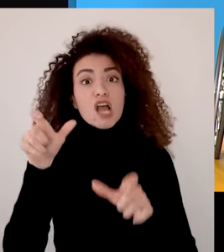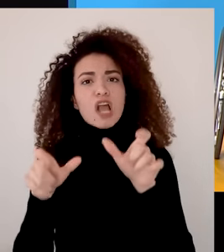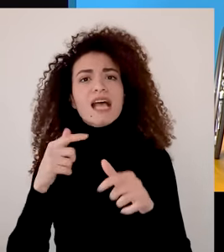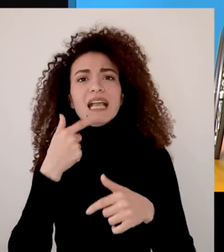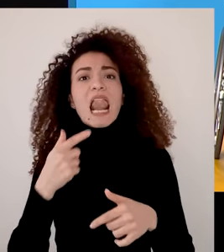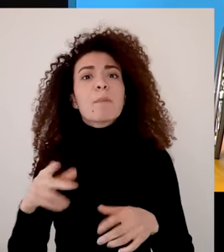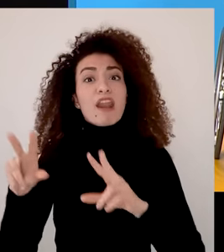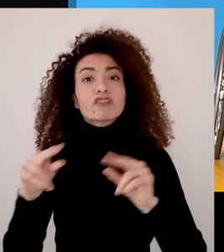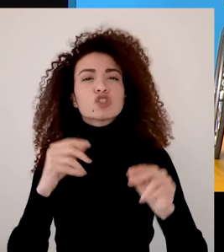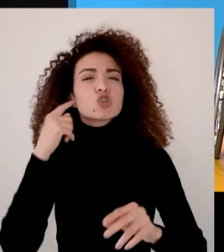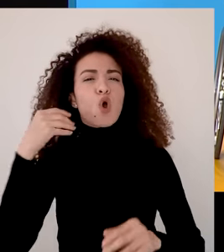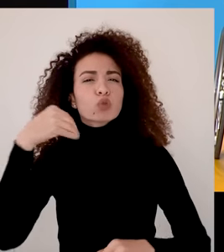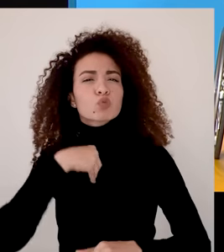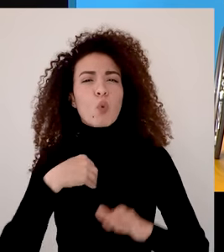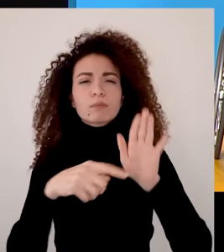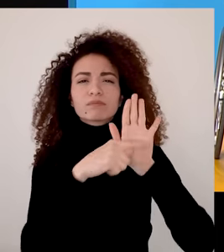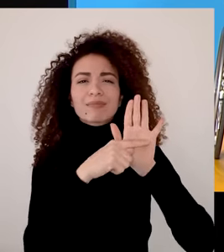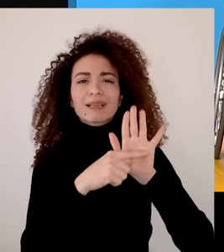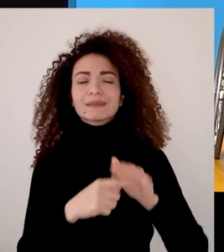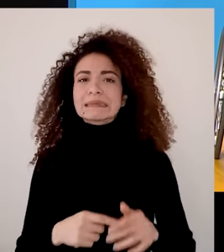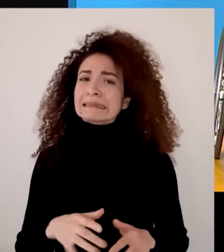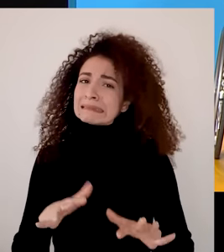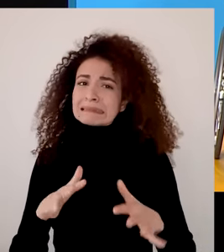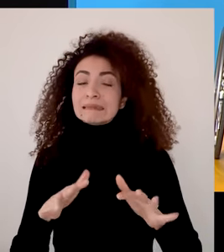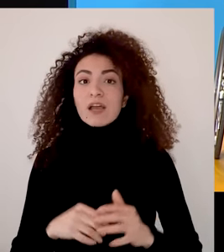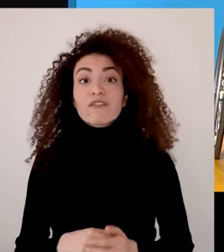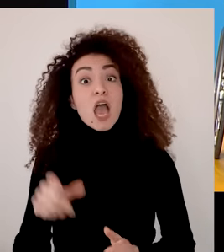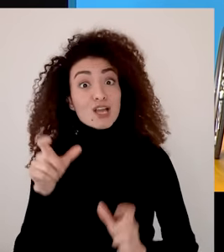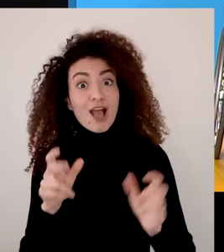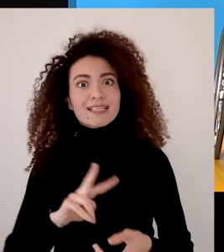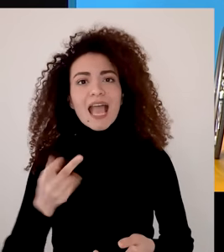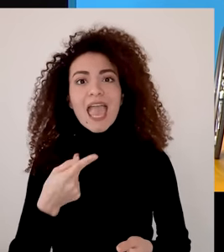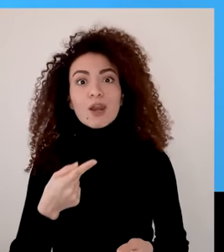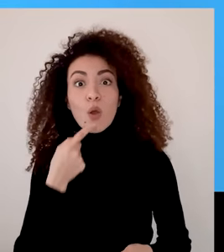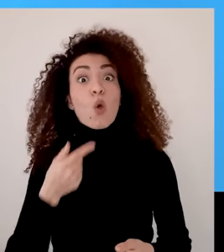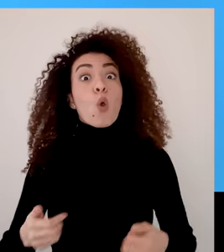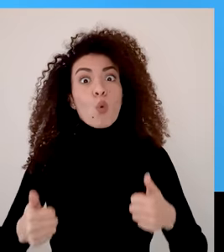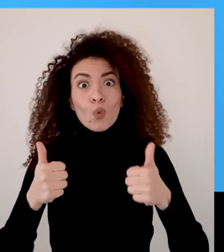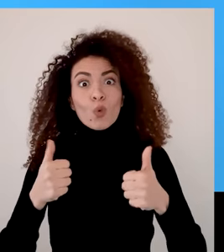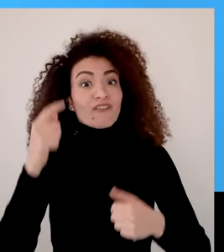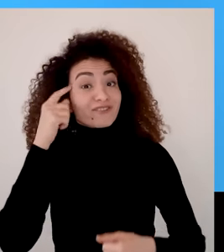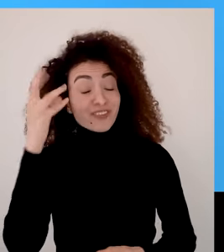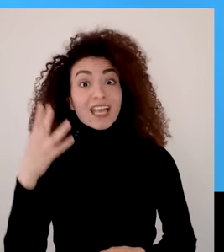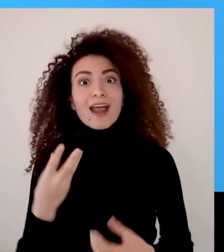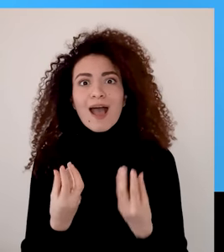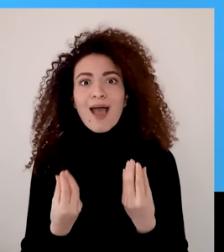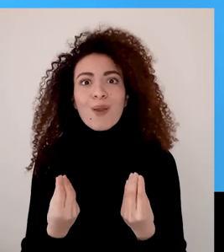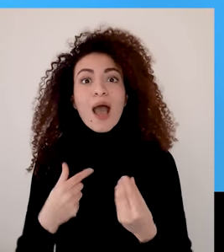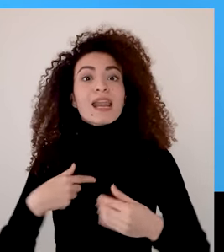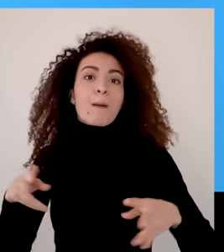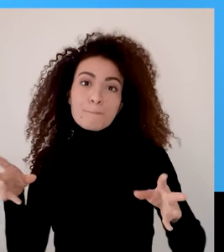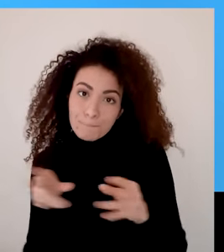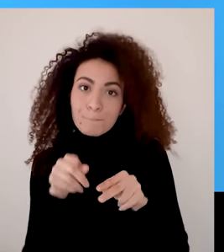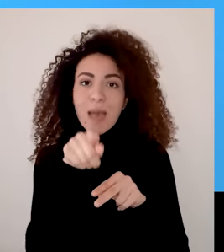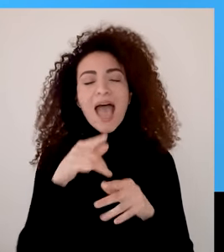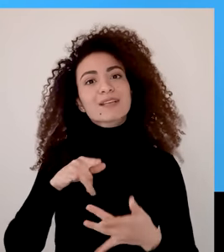كانت شبيهها بصوت الناقد الداخلي أي أنه انشككوا بإدراتها ومدعموا أرارة أما البعض الآخر فقد رحب بالفكرة